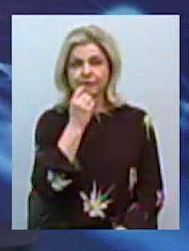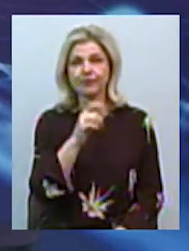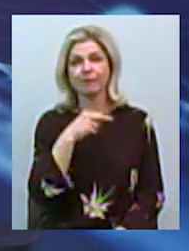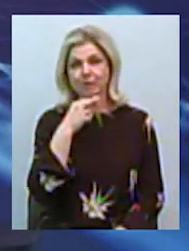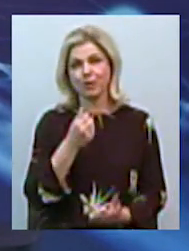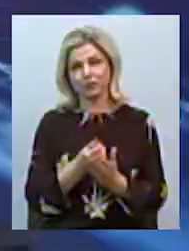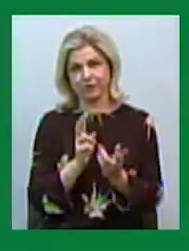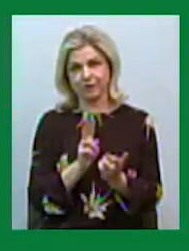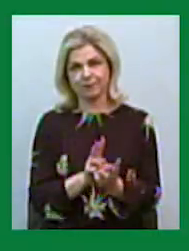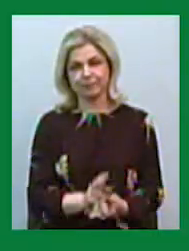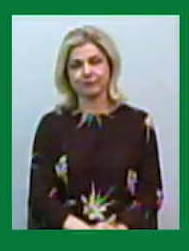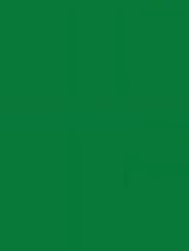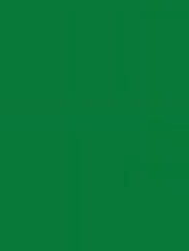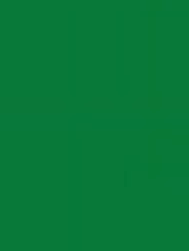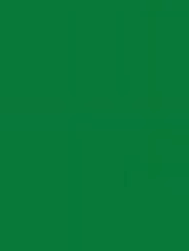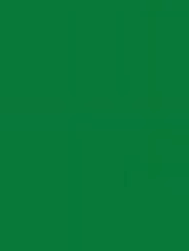Бувайте здорові.